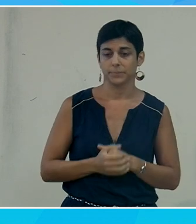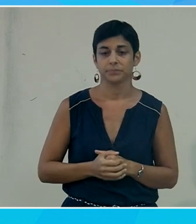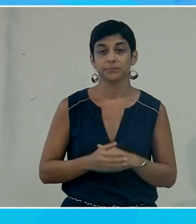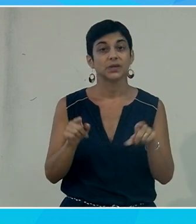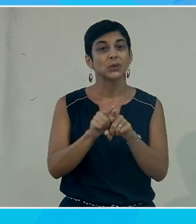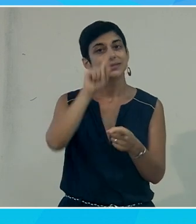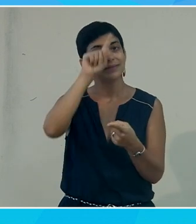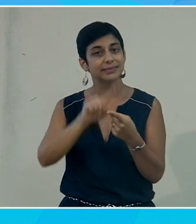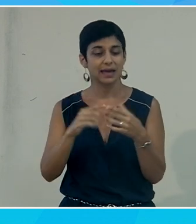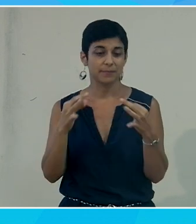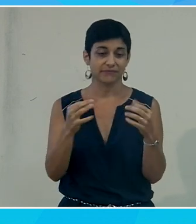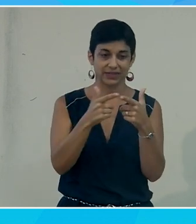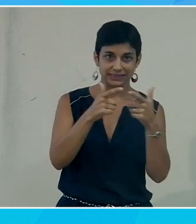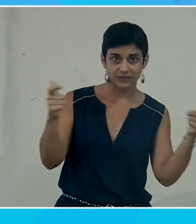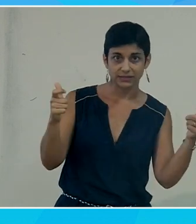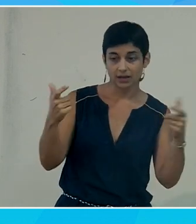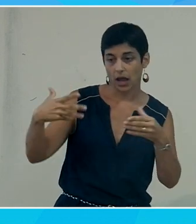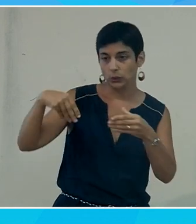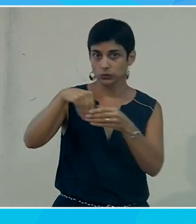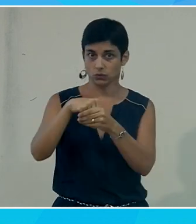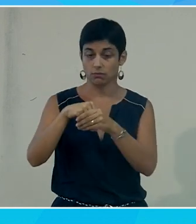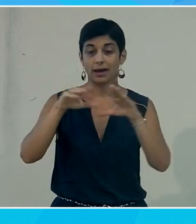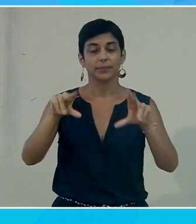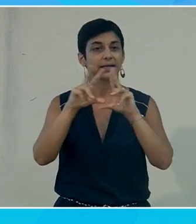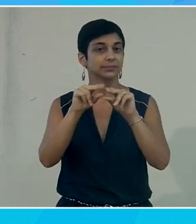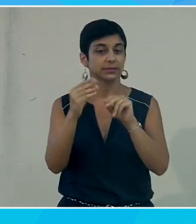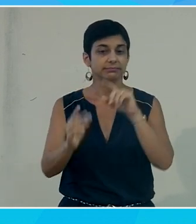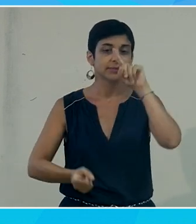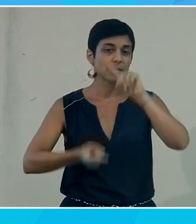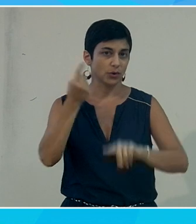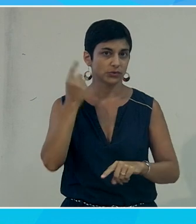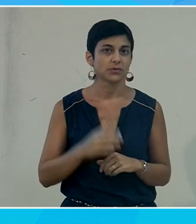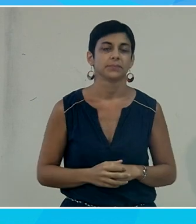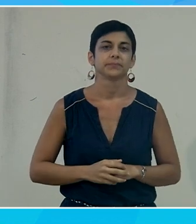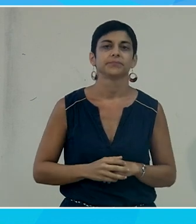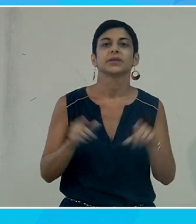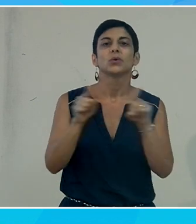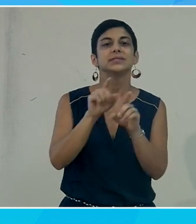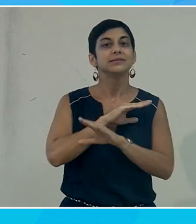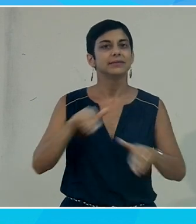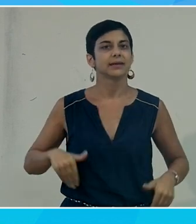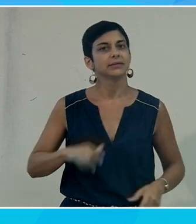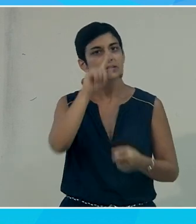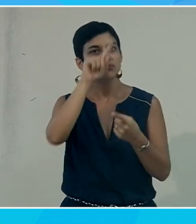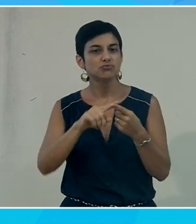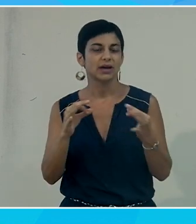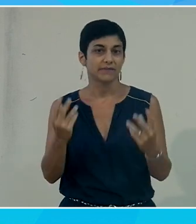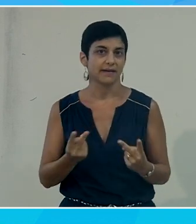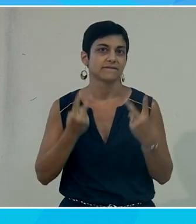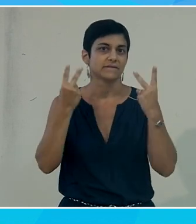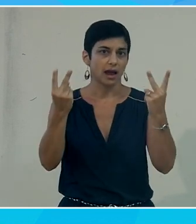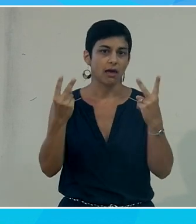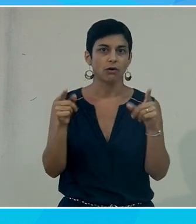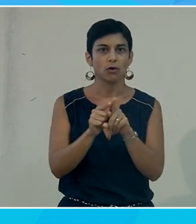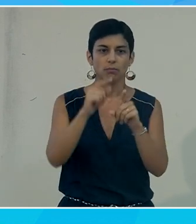autour de la diversité et de l'inclusion, ce que je vais en parler aussi tout à l'heure, c'est quelque chose d'important. Et puis, le dernier sujet en termes de valeurs, c'est le cloud de